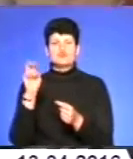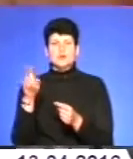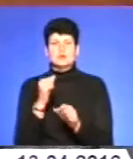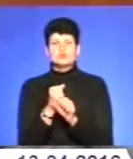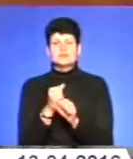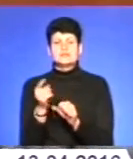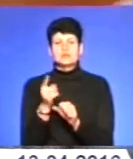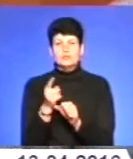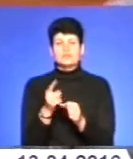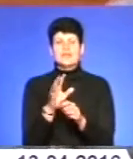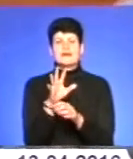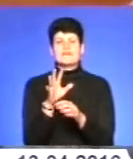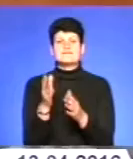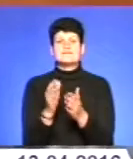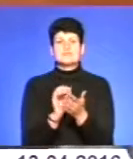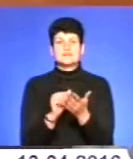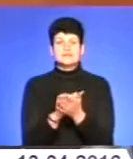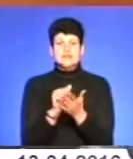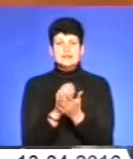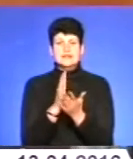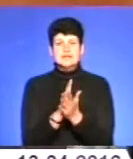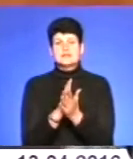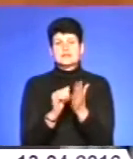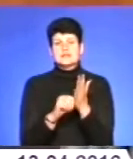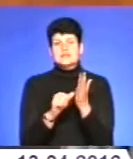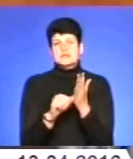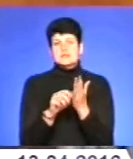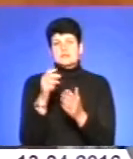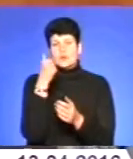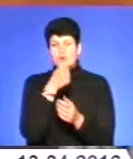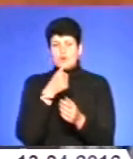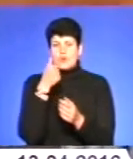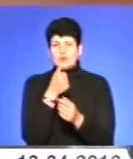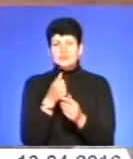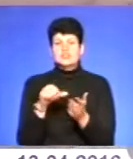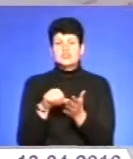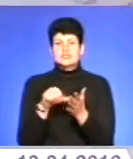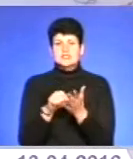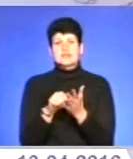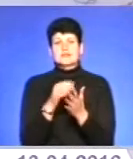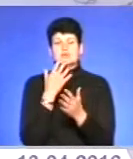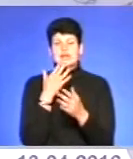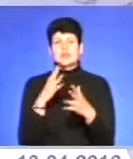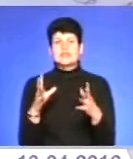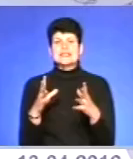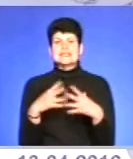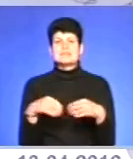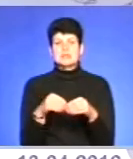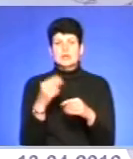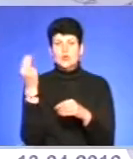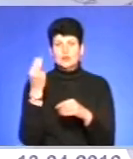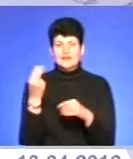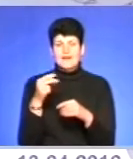Видання проурочене 80-річчю славетного живописця. Автор шаржів – член Національної спілки художників України Асоціації